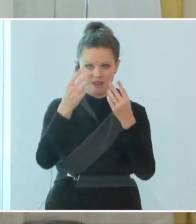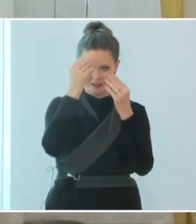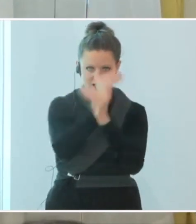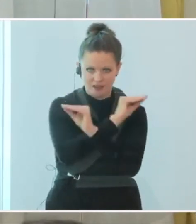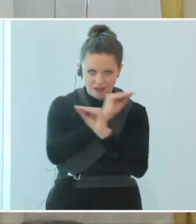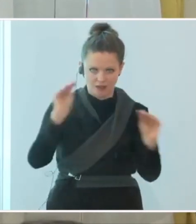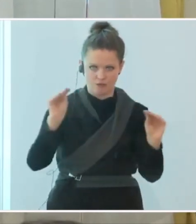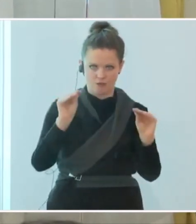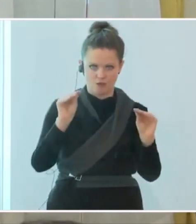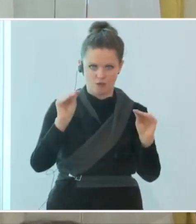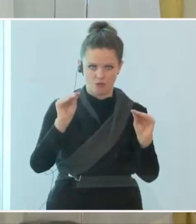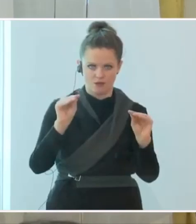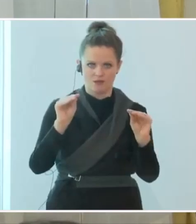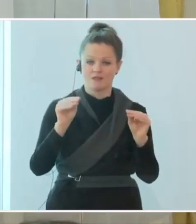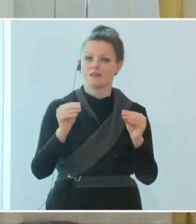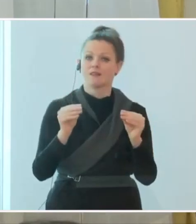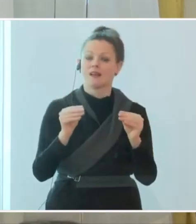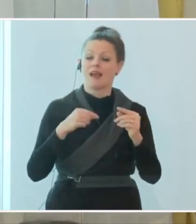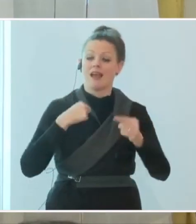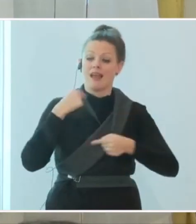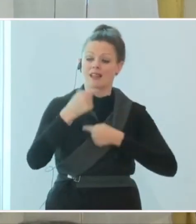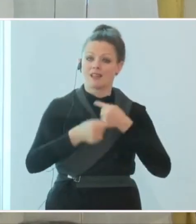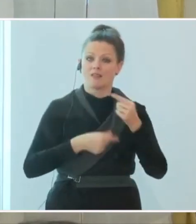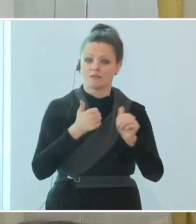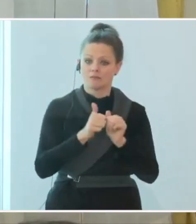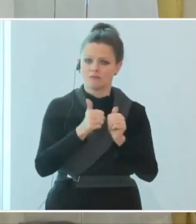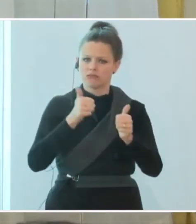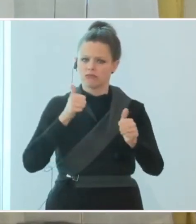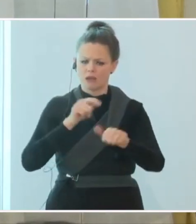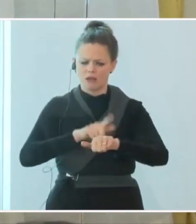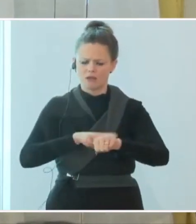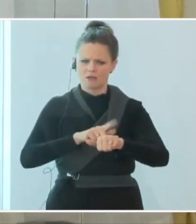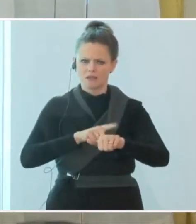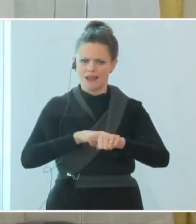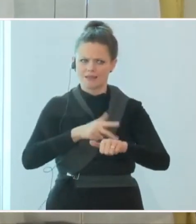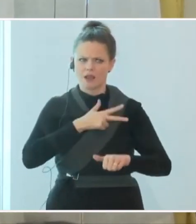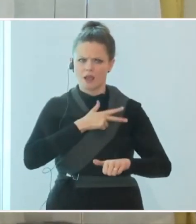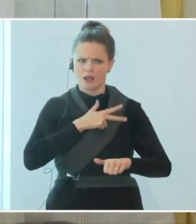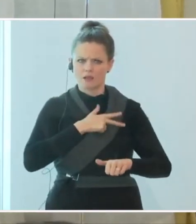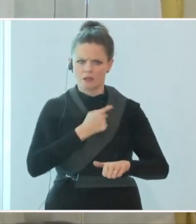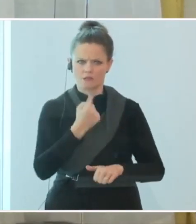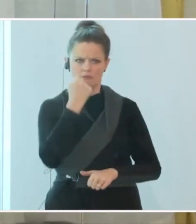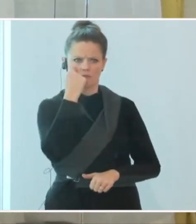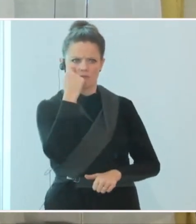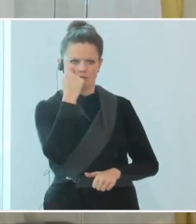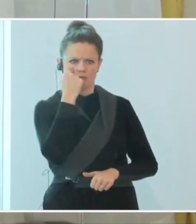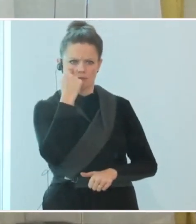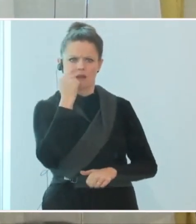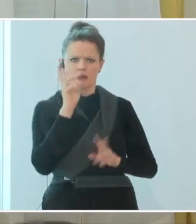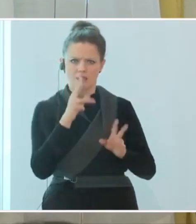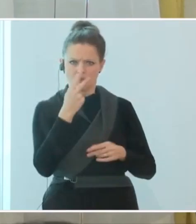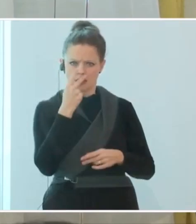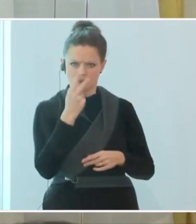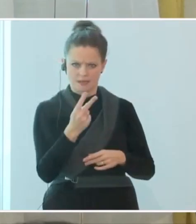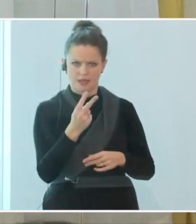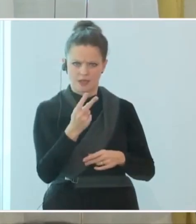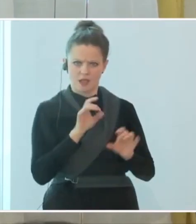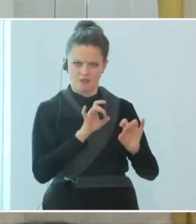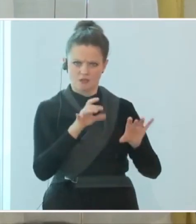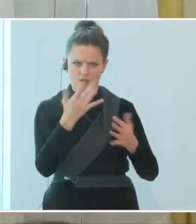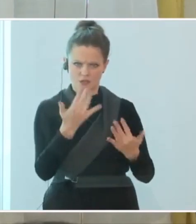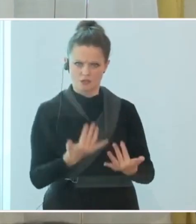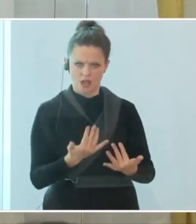wenn sich eine Entwicklung zeitverzögert am Beginn in der Realität, in den Tageszahlen, in den Infektionszahlen niederschlägt,